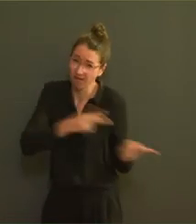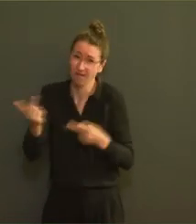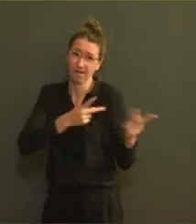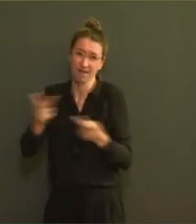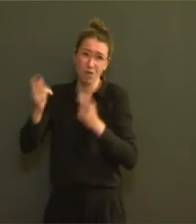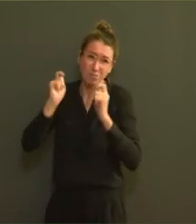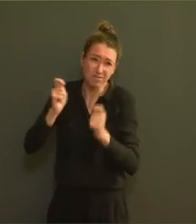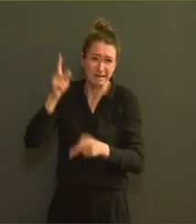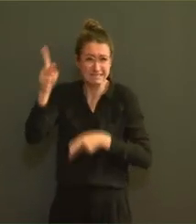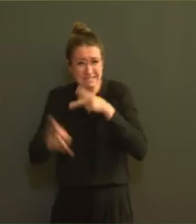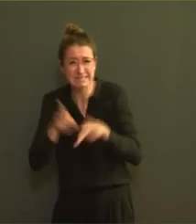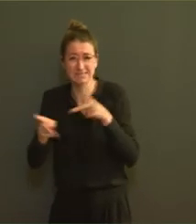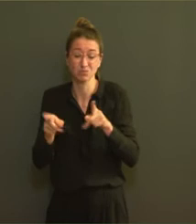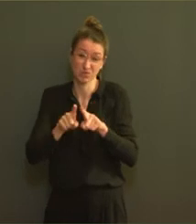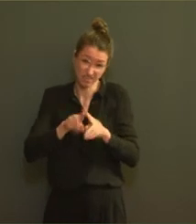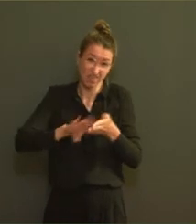Covid-19.